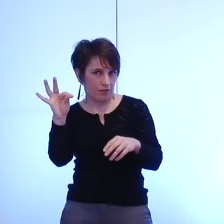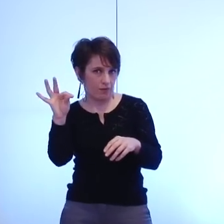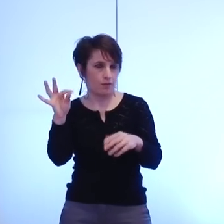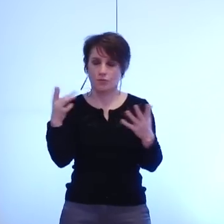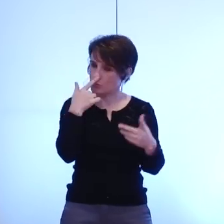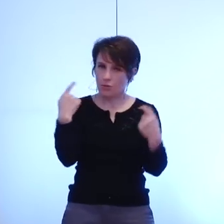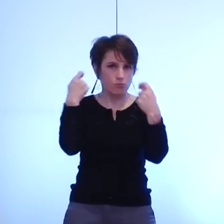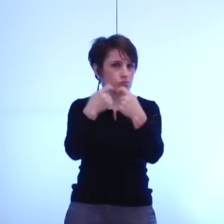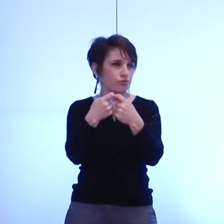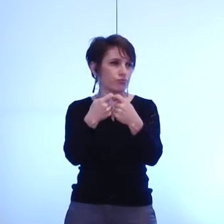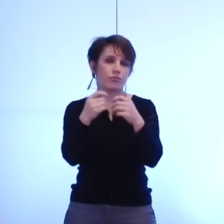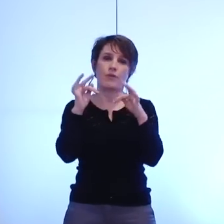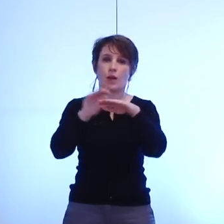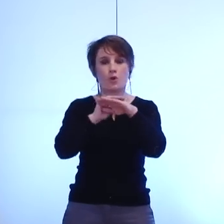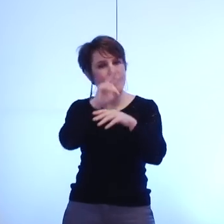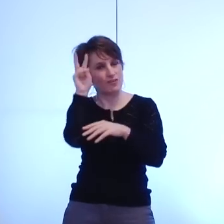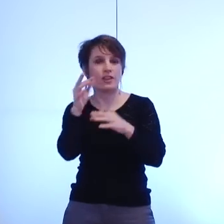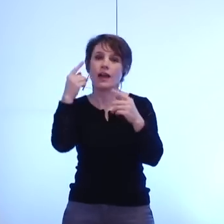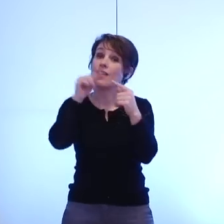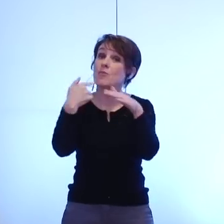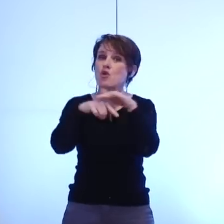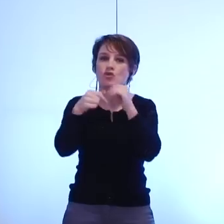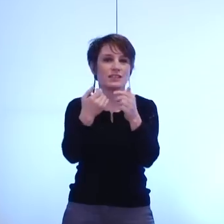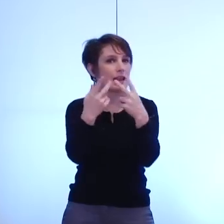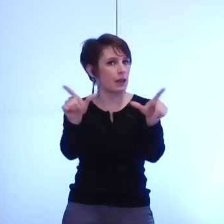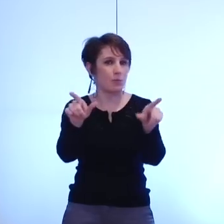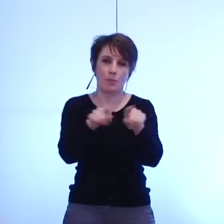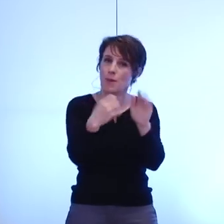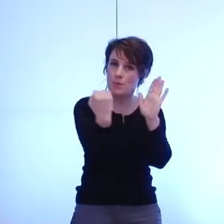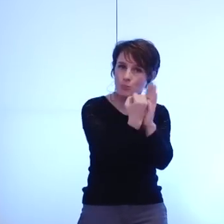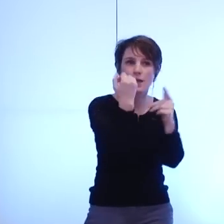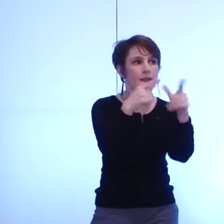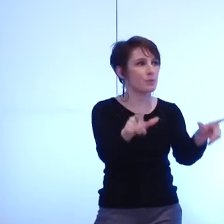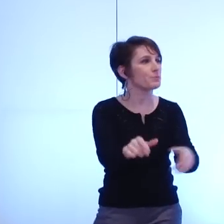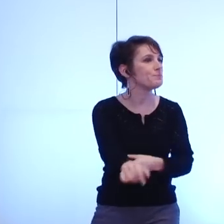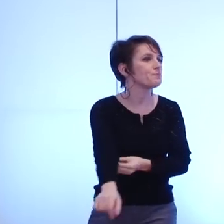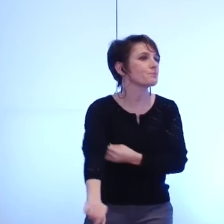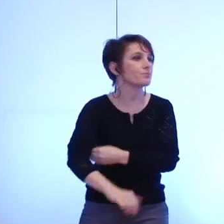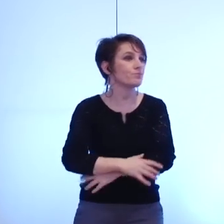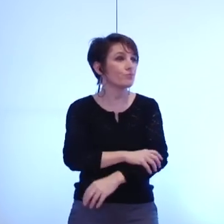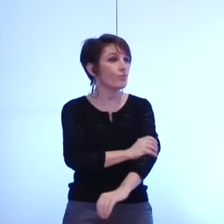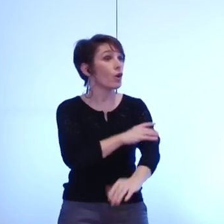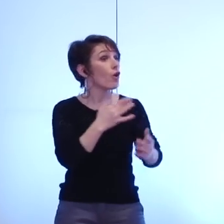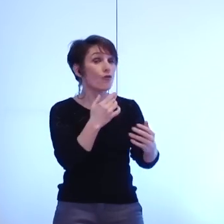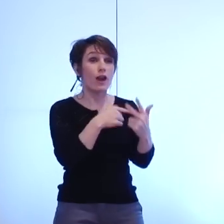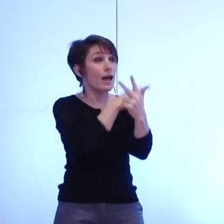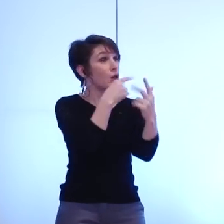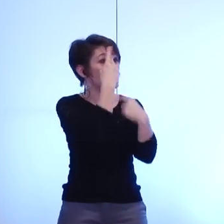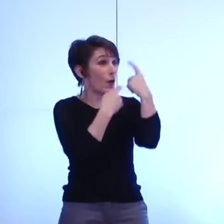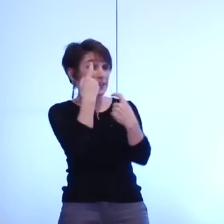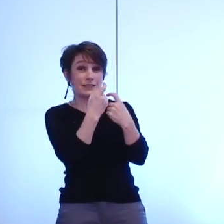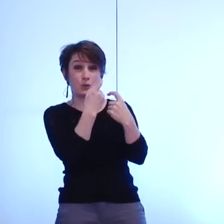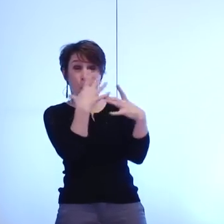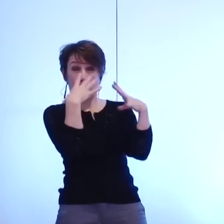notre politique générale autour des logiciels libres. Voilà ce que je pouvais répondre à ces trois questions en une monsieur